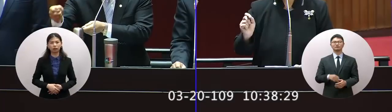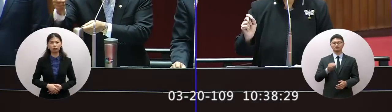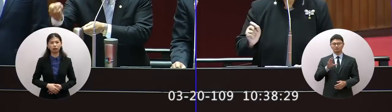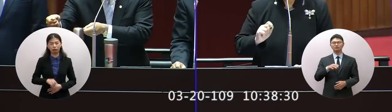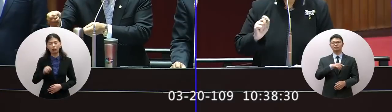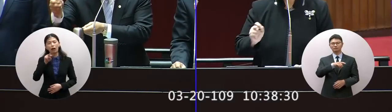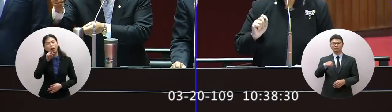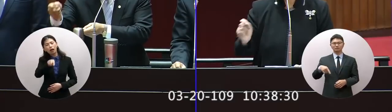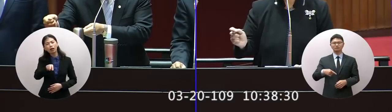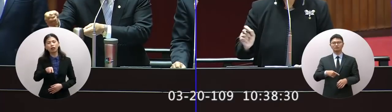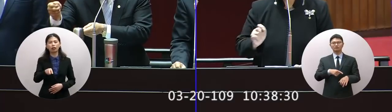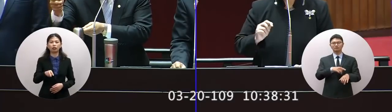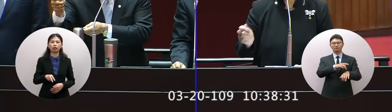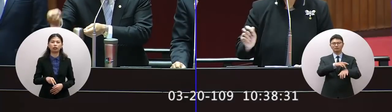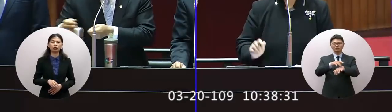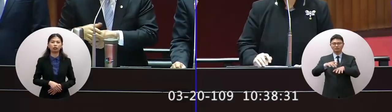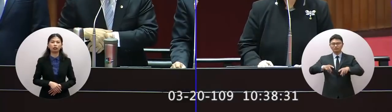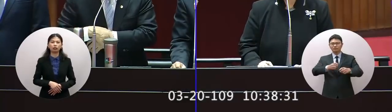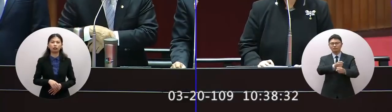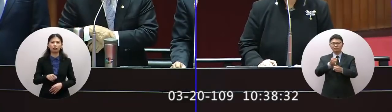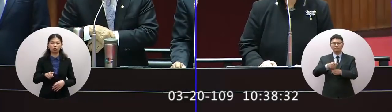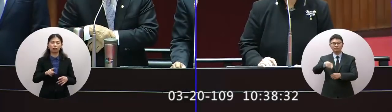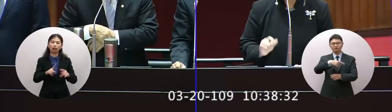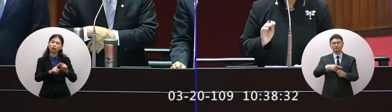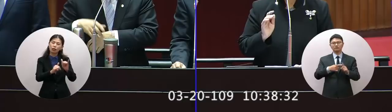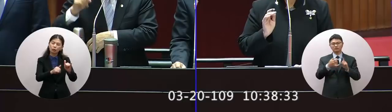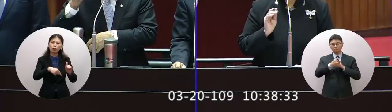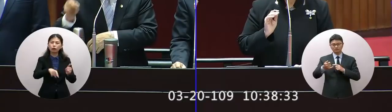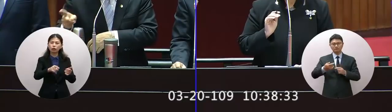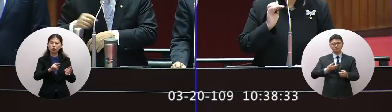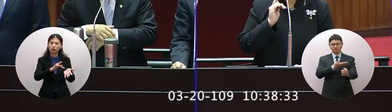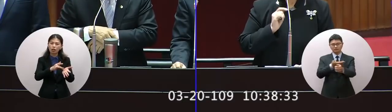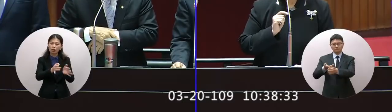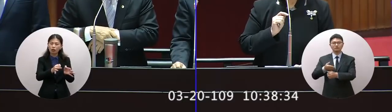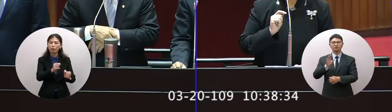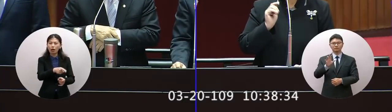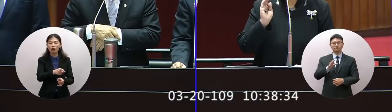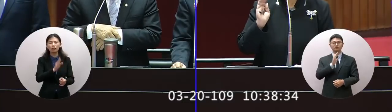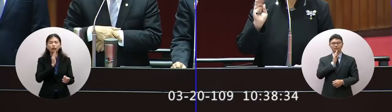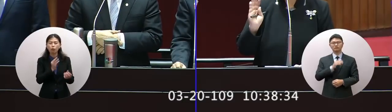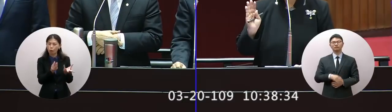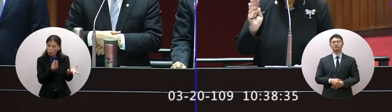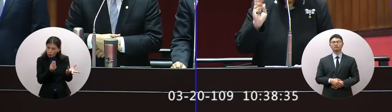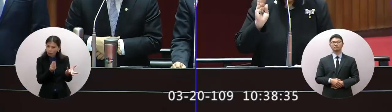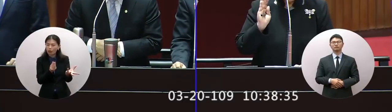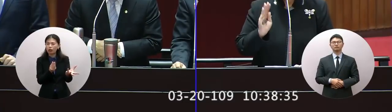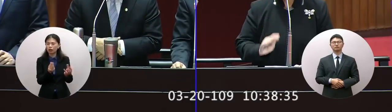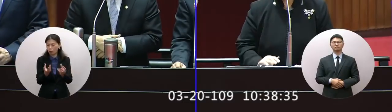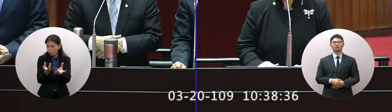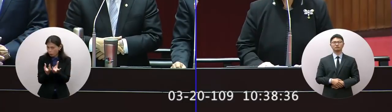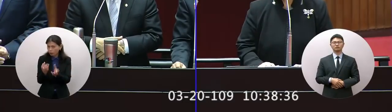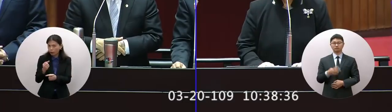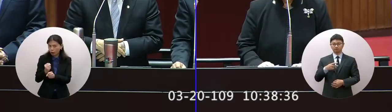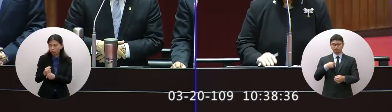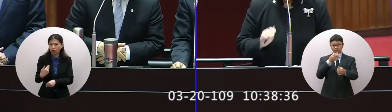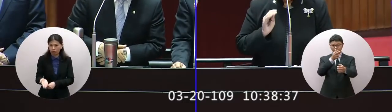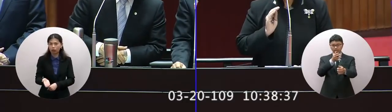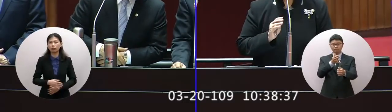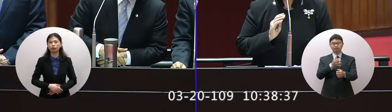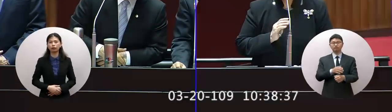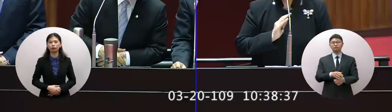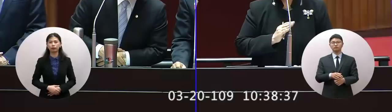看到是去無償的分去郵求買的家這是一部分而已這樣好再來請問議長